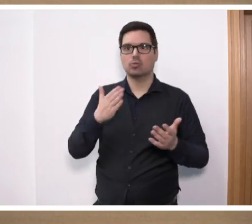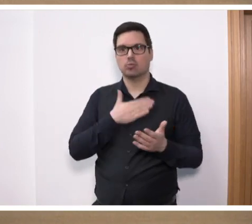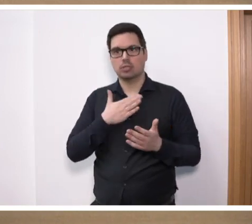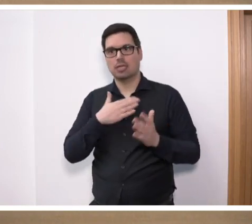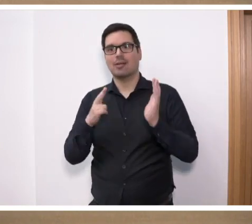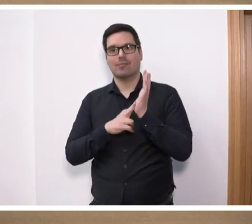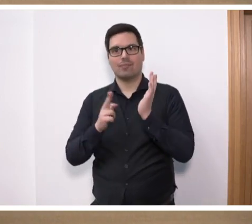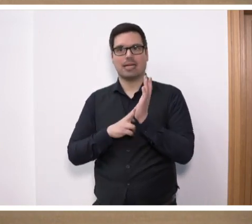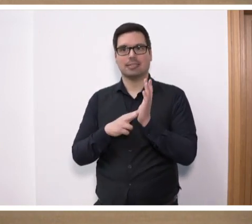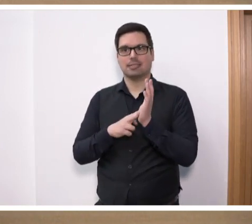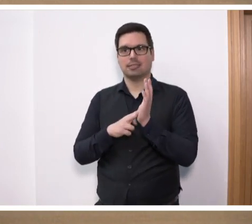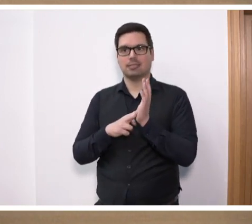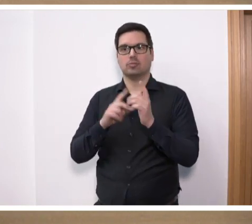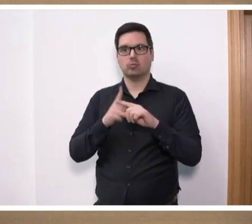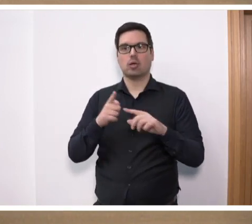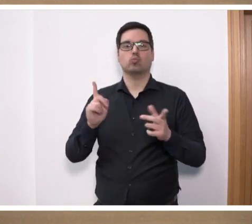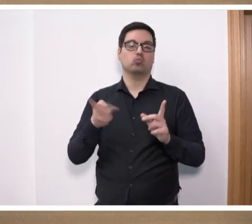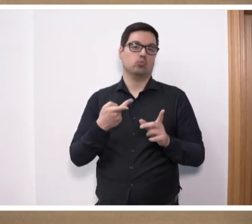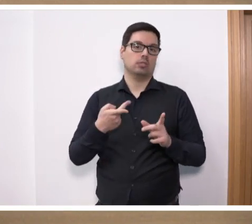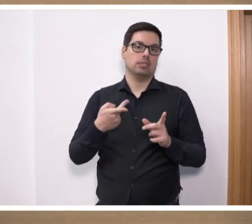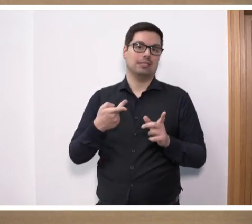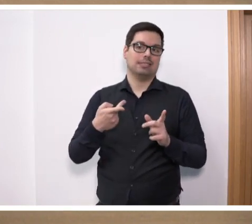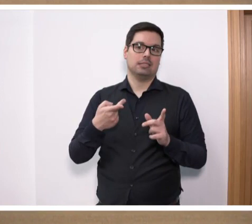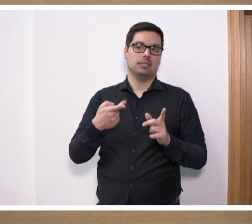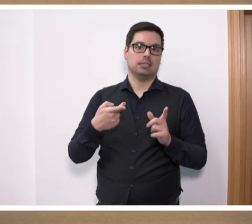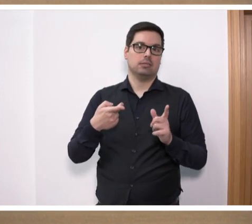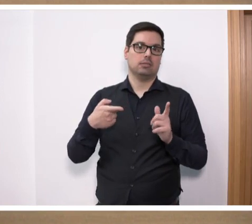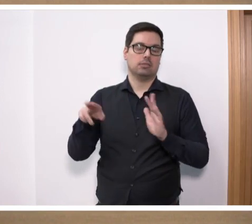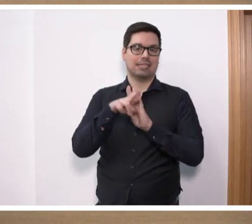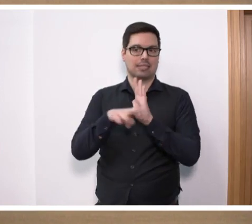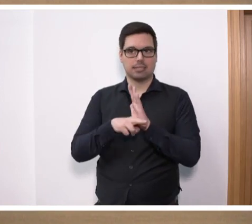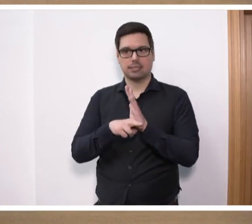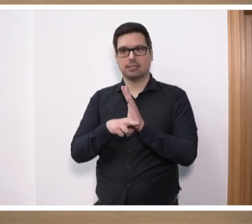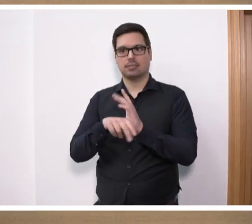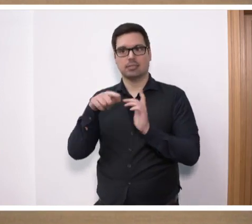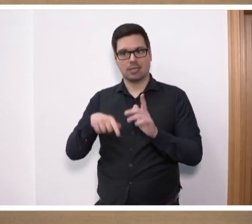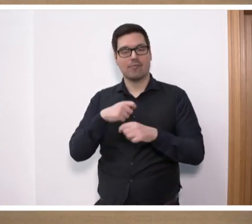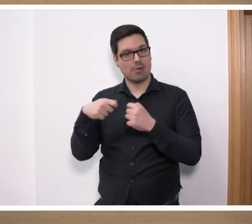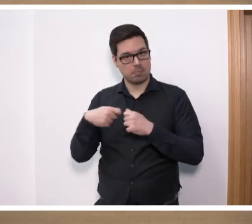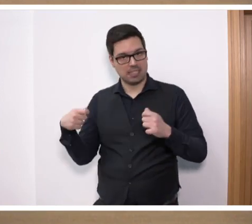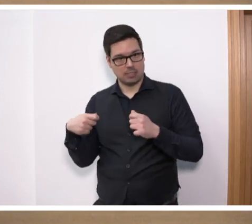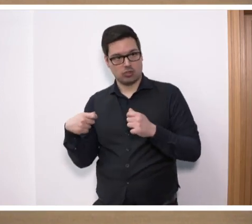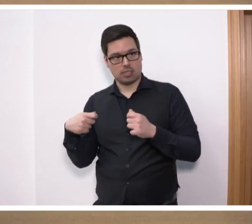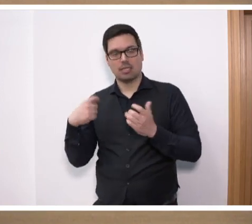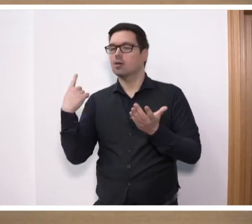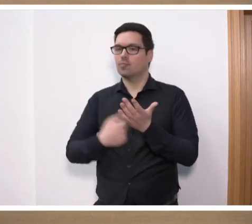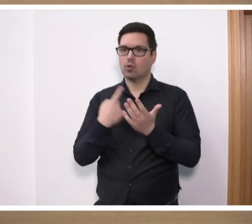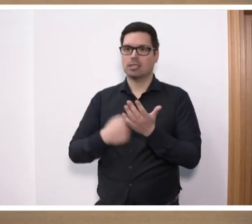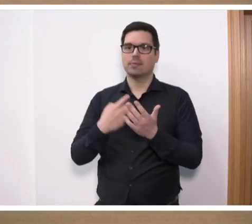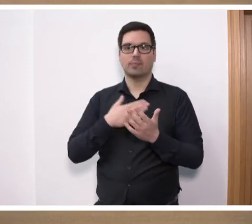Wertvorstellungen und unserer Gesetze. Und um dem Ganzen eine Verbindlichkeit beizumessern, fordern wir den